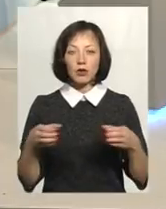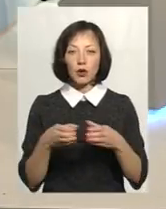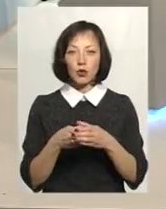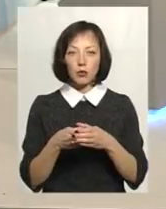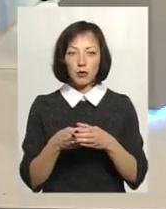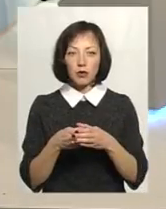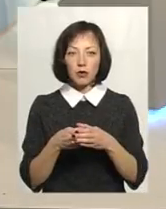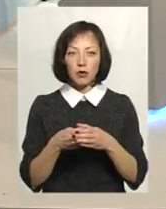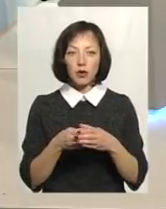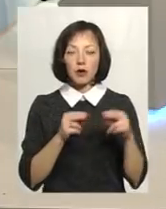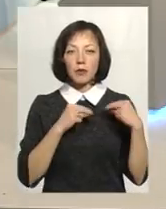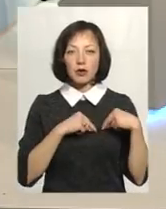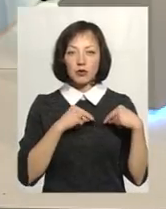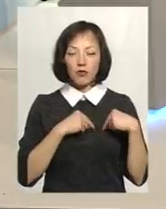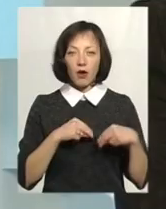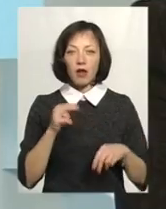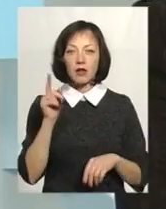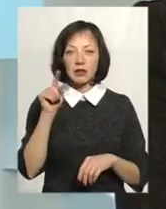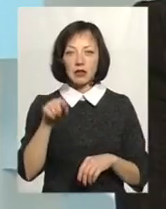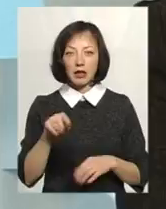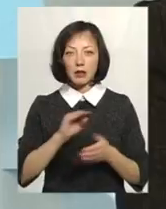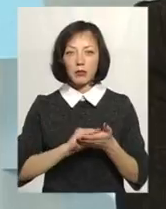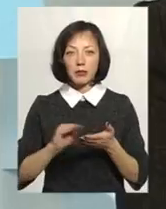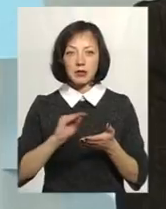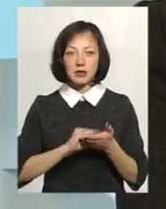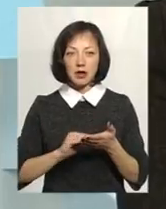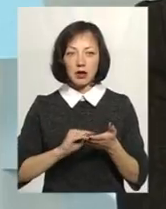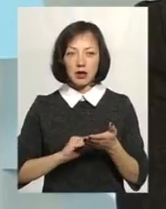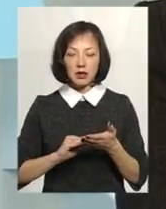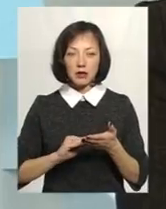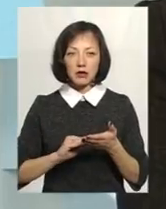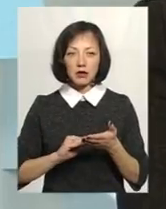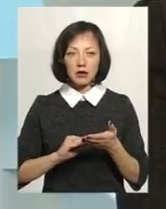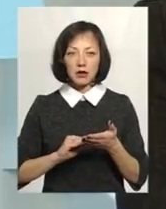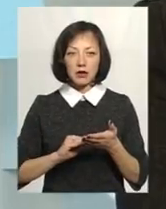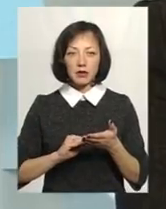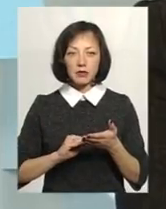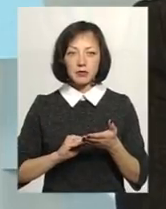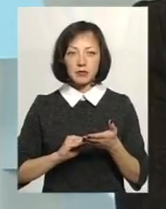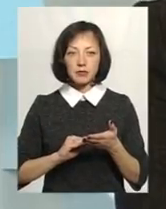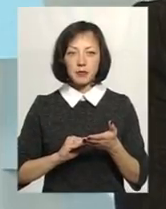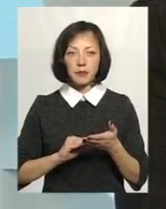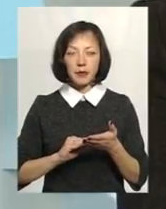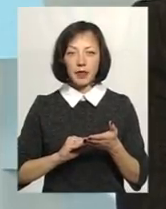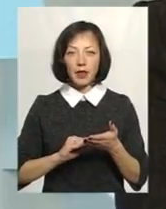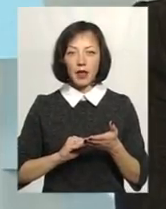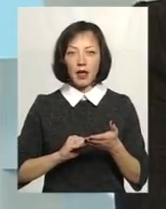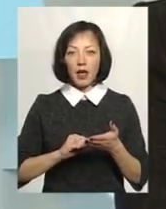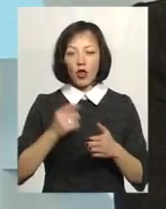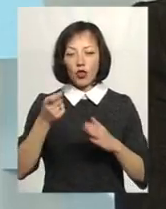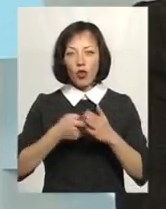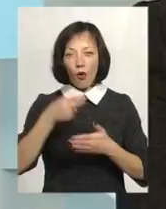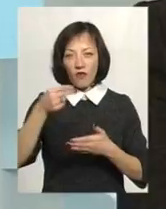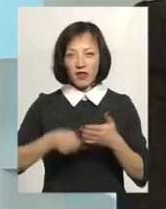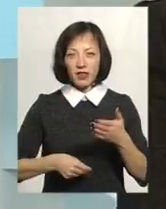працювали над написанням енциклопедичного довідника.